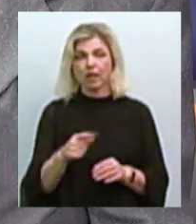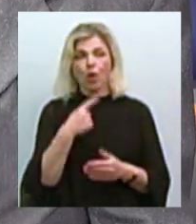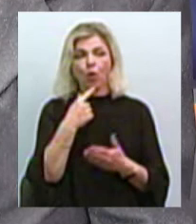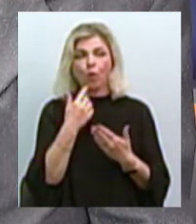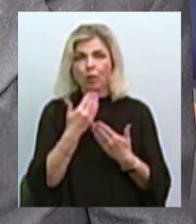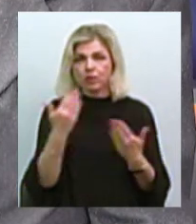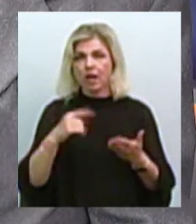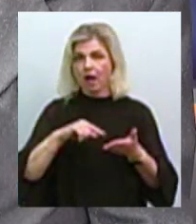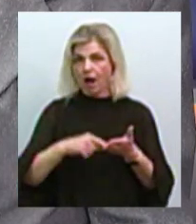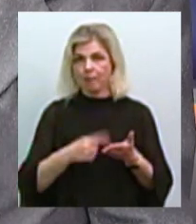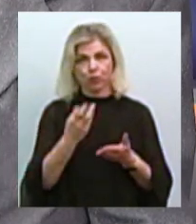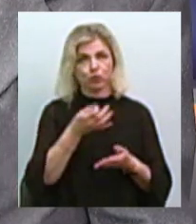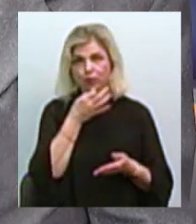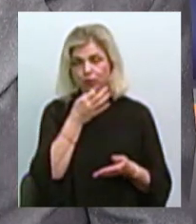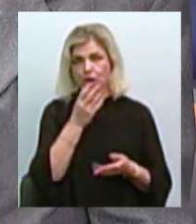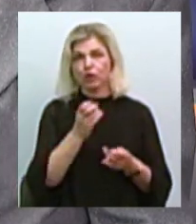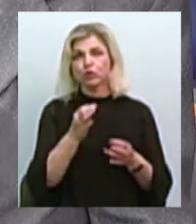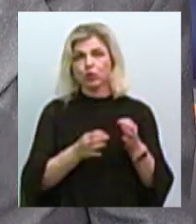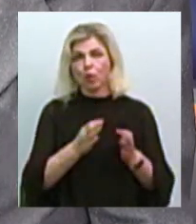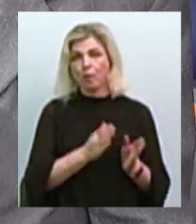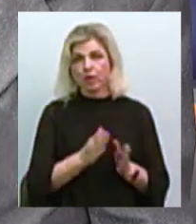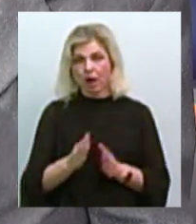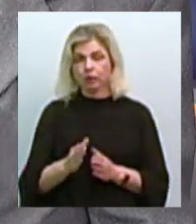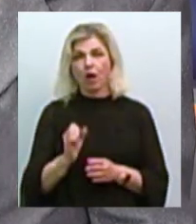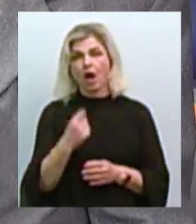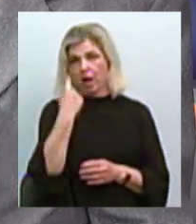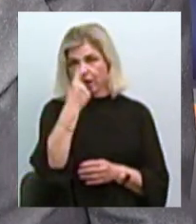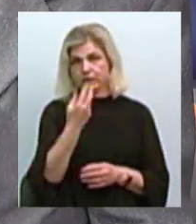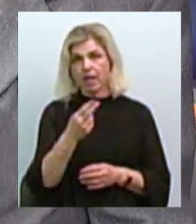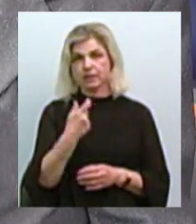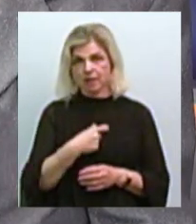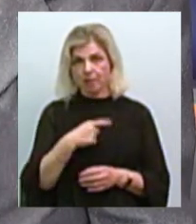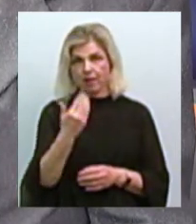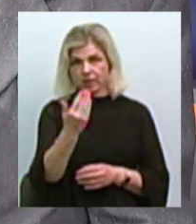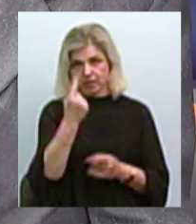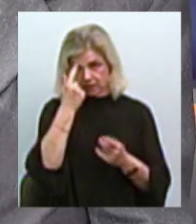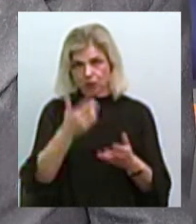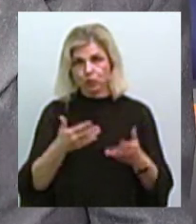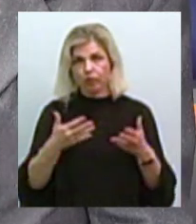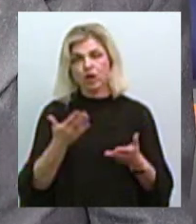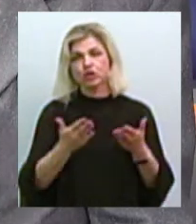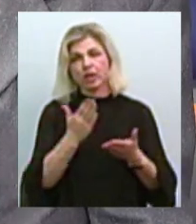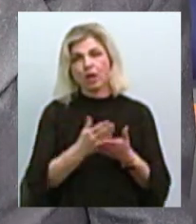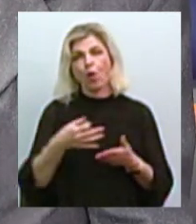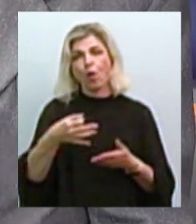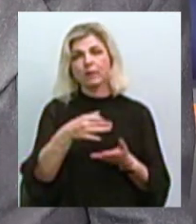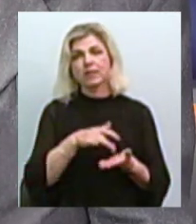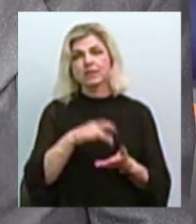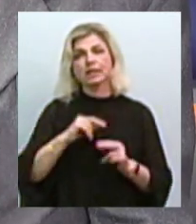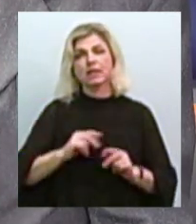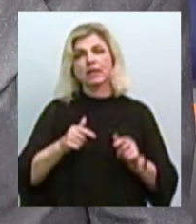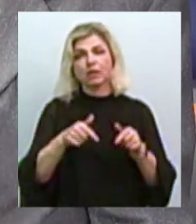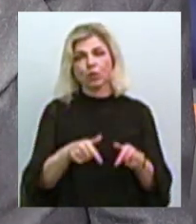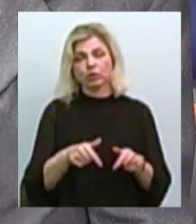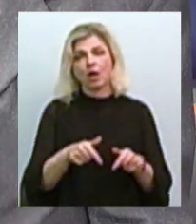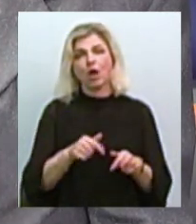крапку ще не поставлено в судовому порядку, але особисто для себе ви вже з'ясували, чи є обласна служба, обласний центр зайнятості,